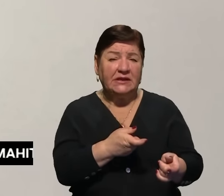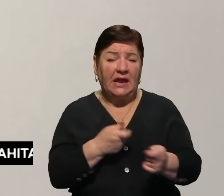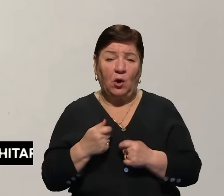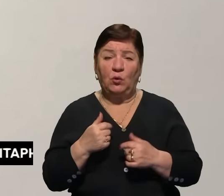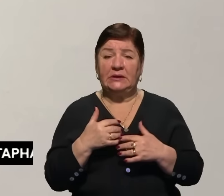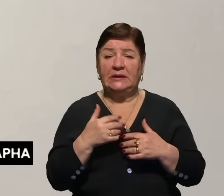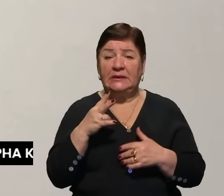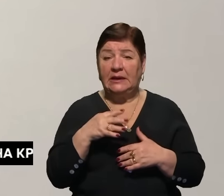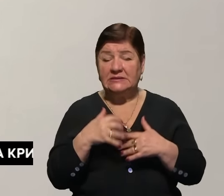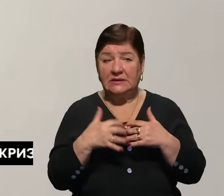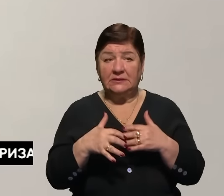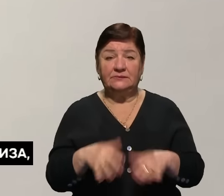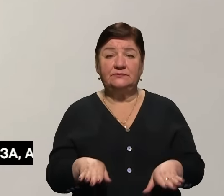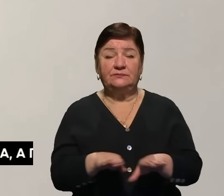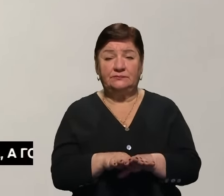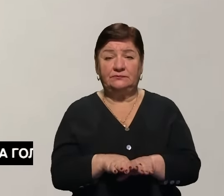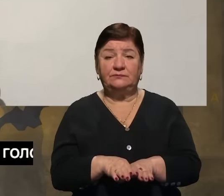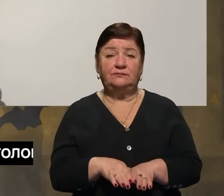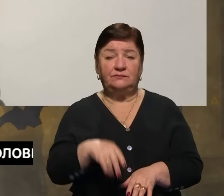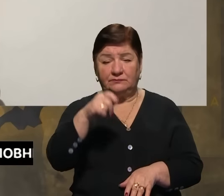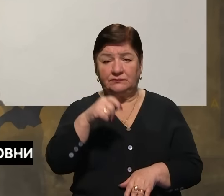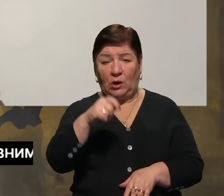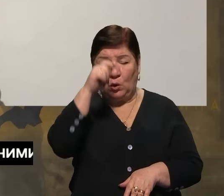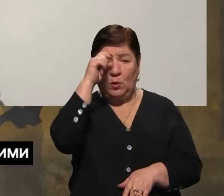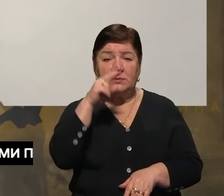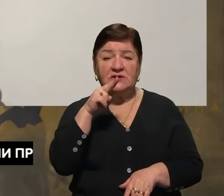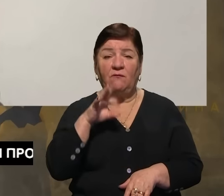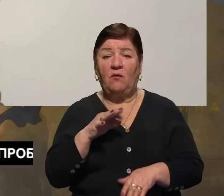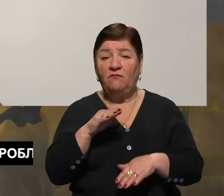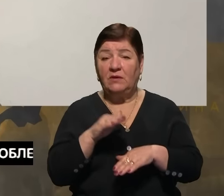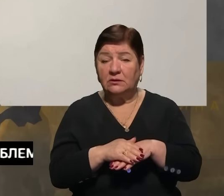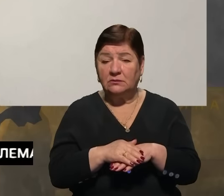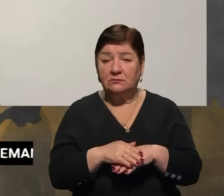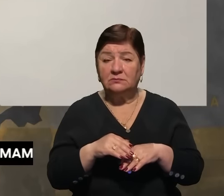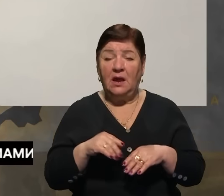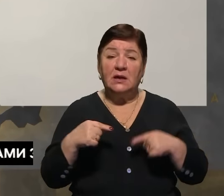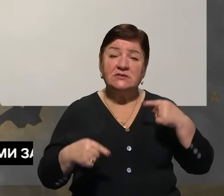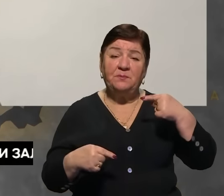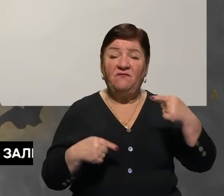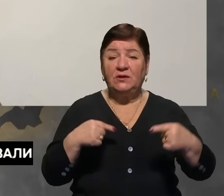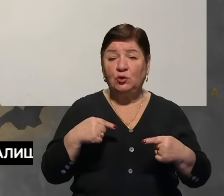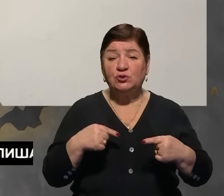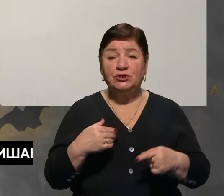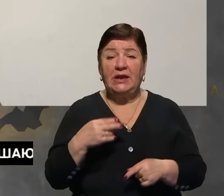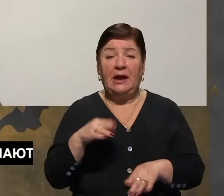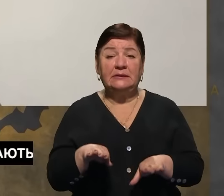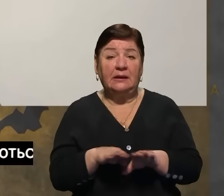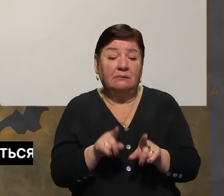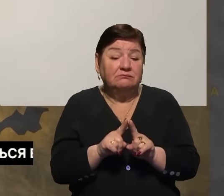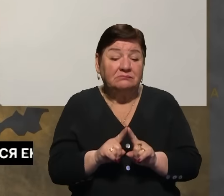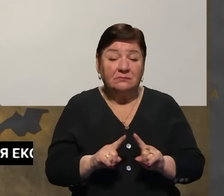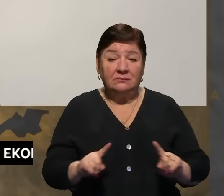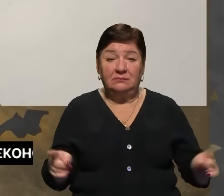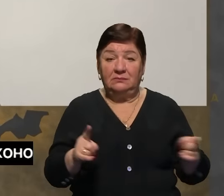більшість хлопців, по факту, тому що співвідношення просто таке неймовірно,